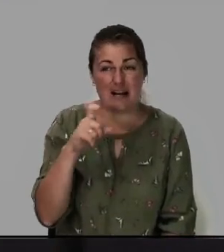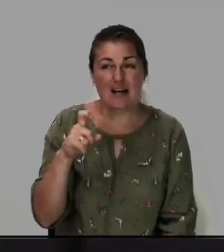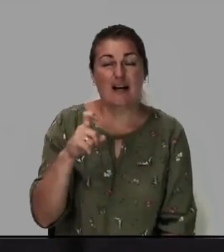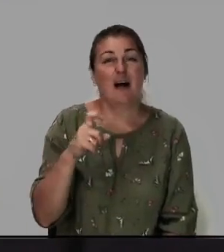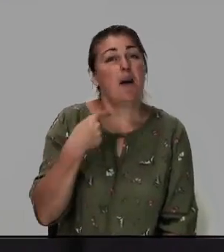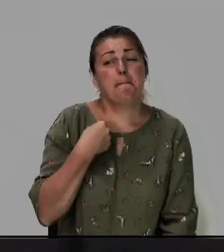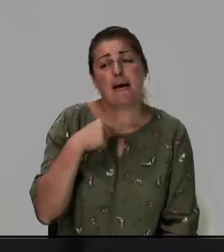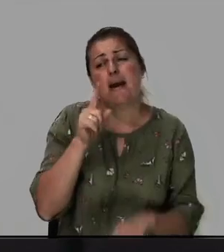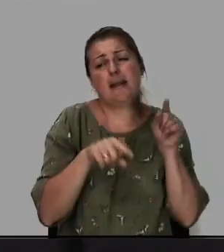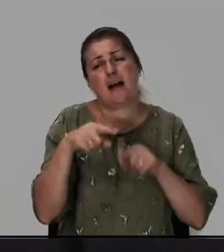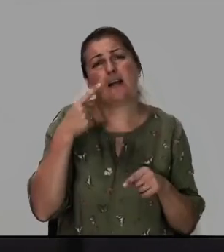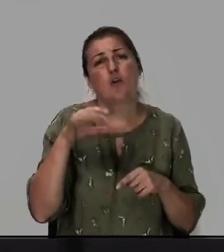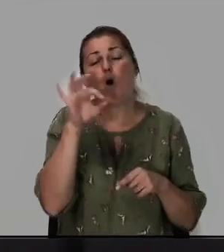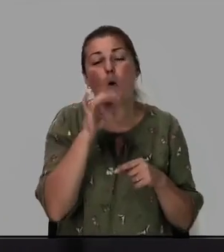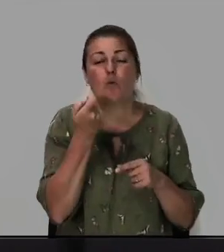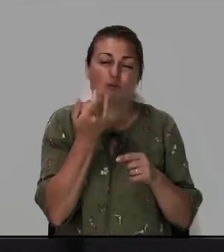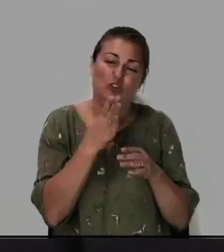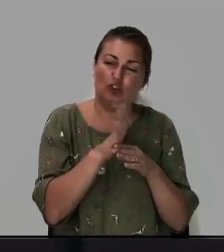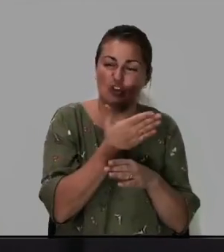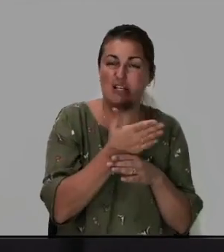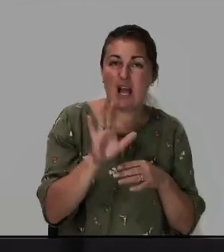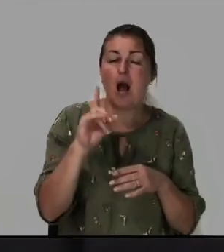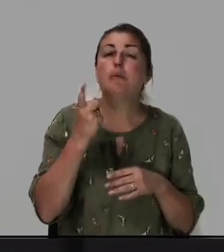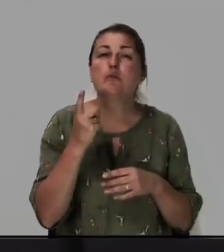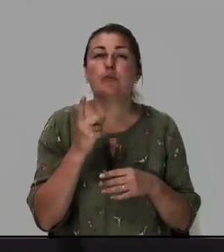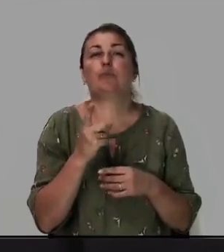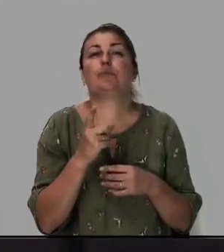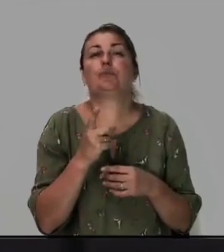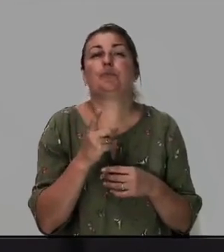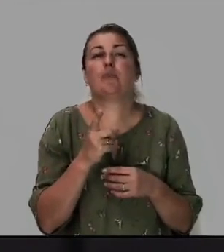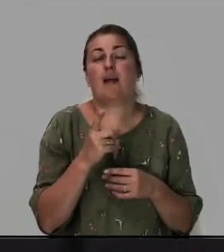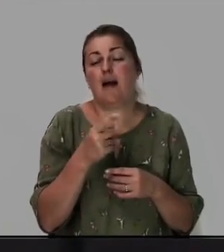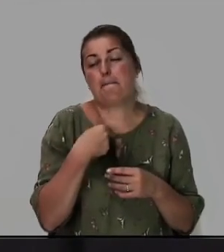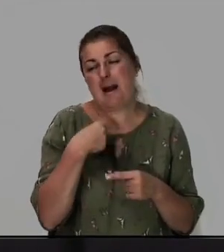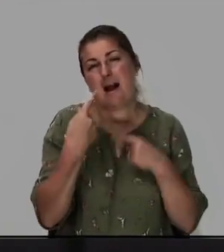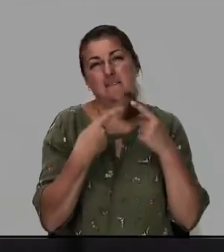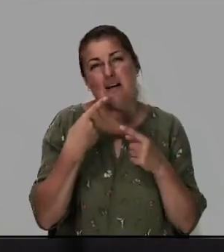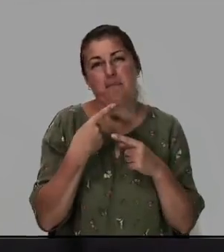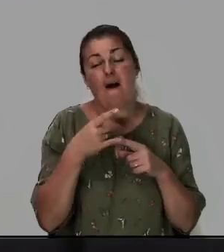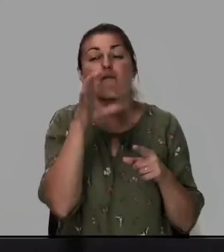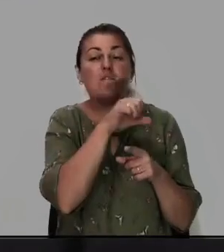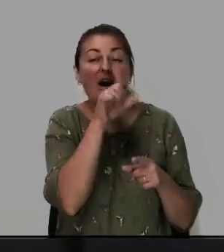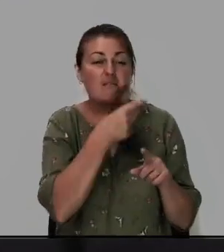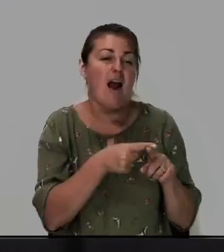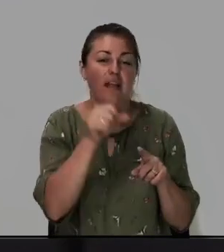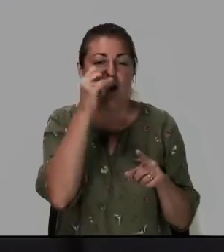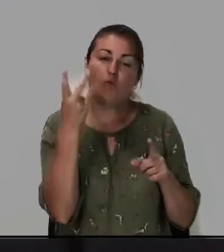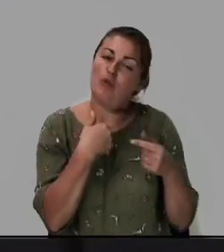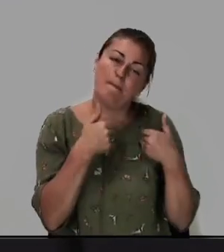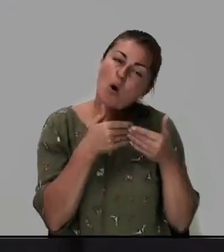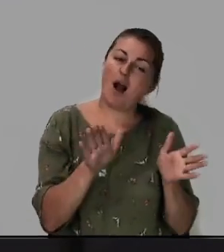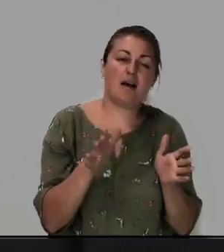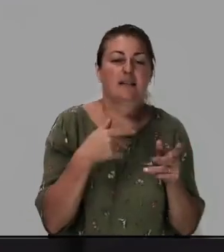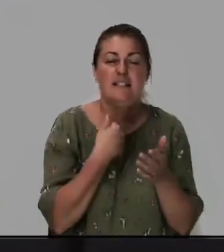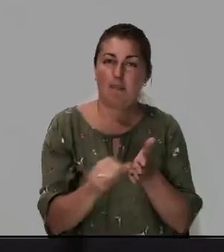мы иногда говорим о частичном, потому что мы говорим, воровать это грех, надо покаяться, избавиться.